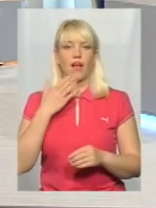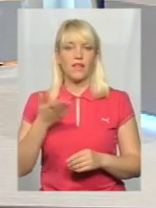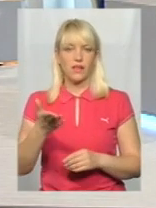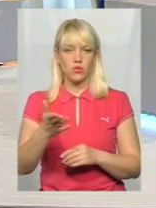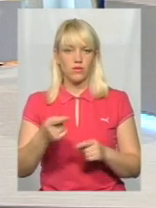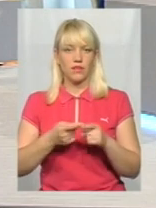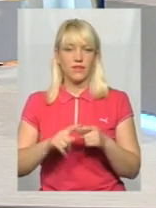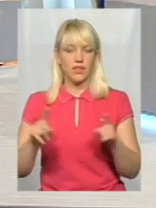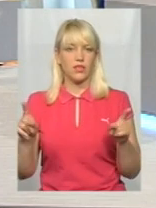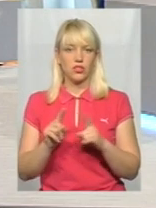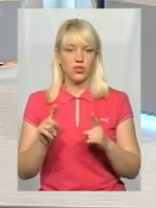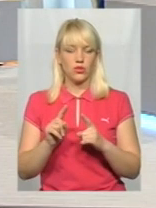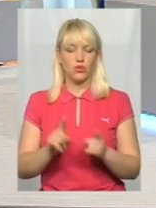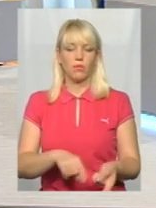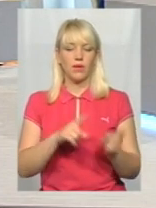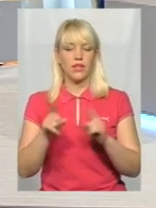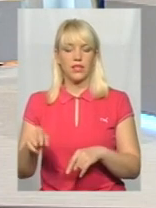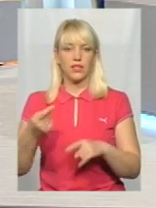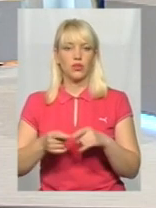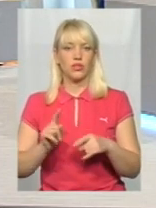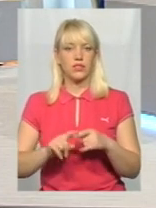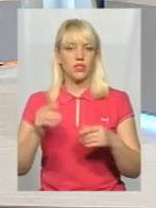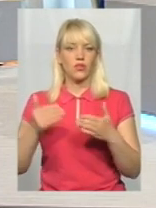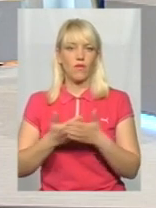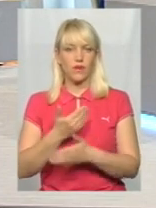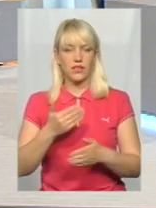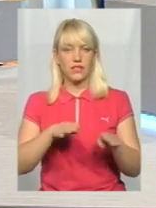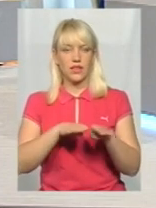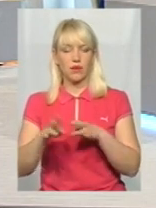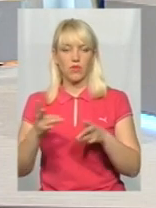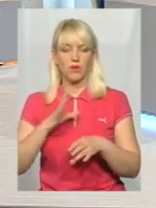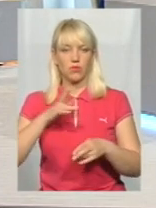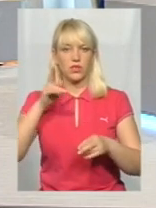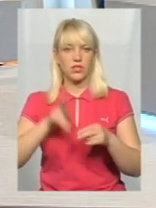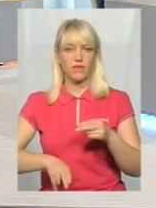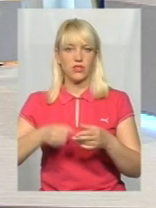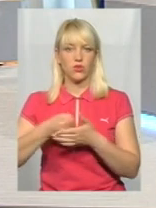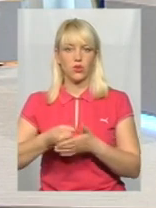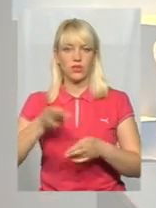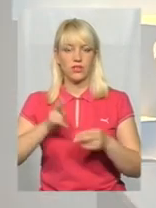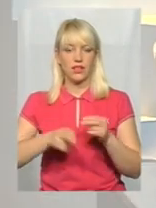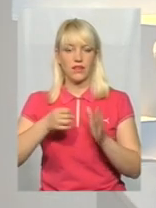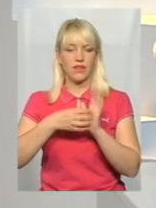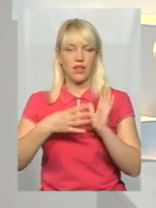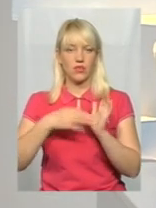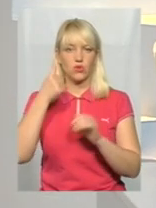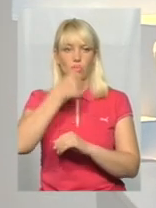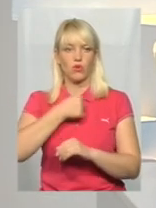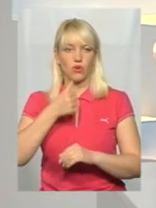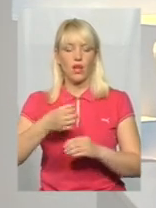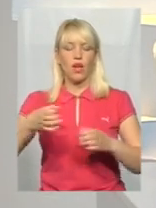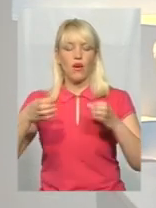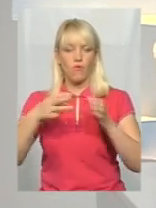оцей перехід до цих нових стандартів має бути завершений до кінця 2019 року. А восьмий полк